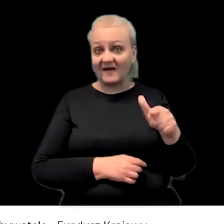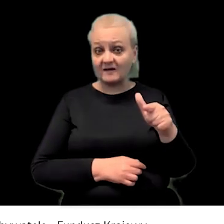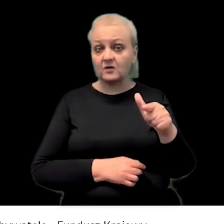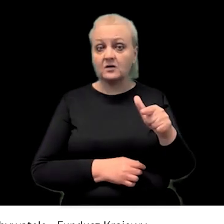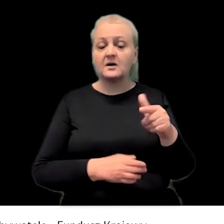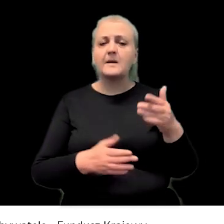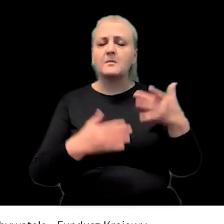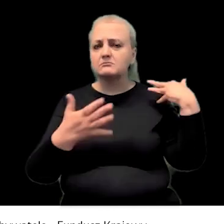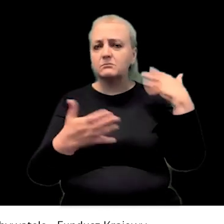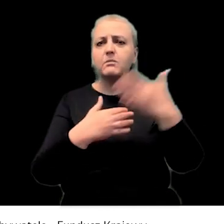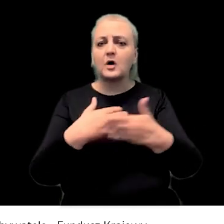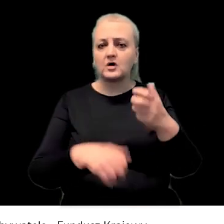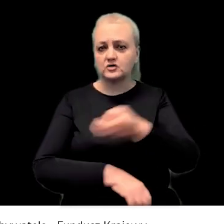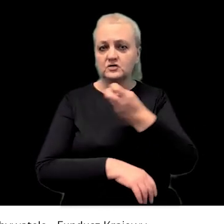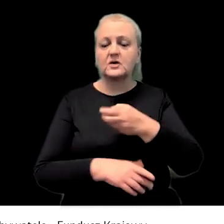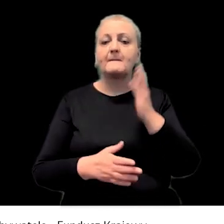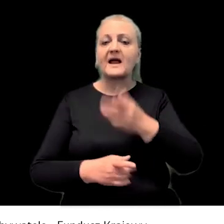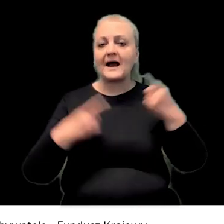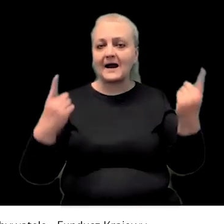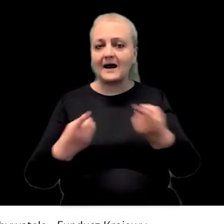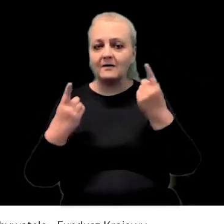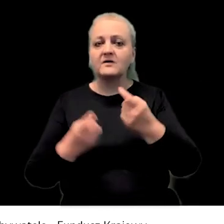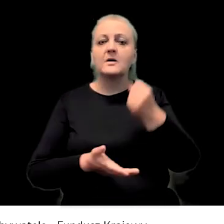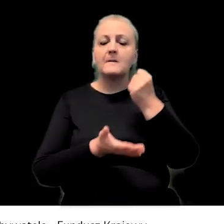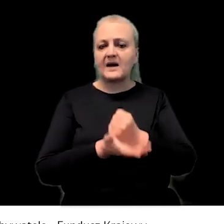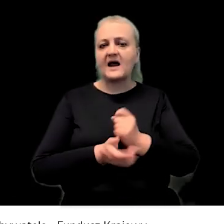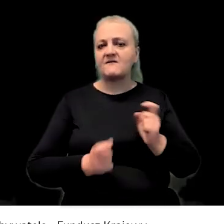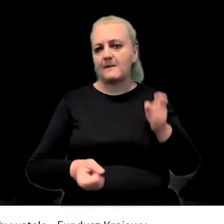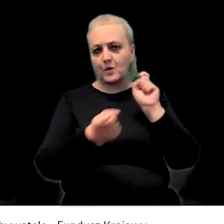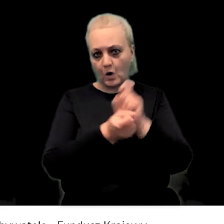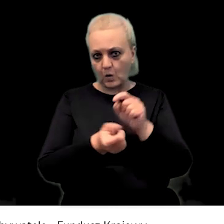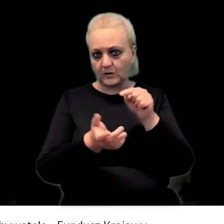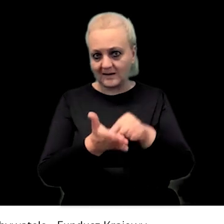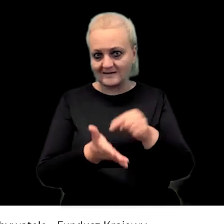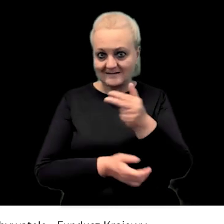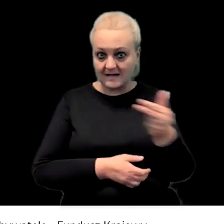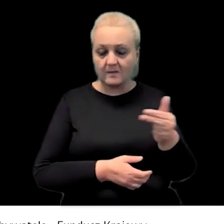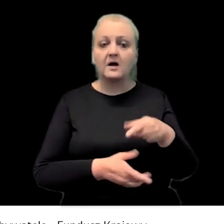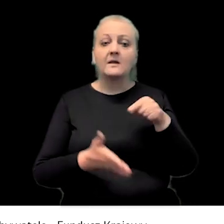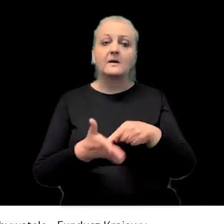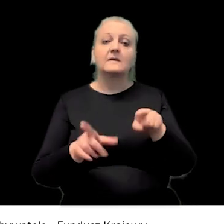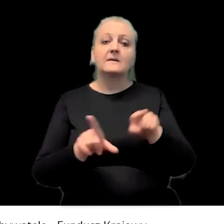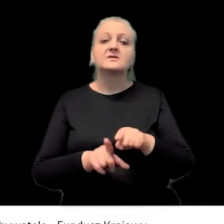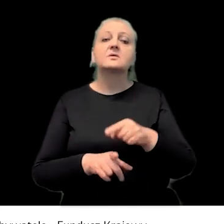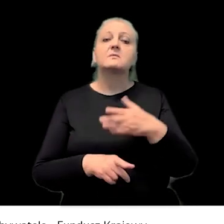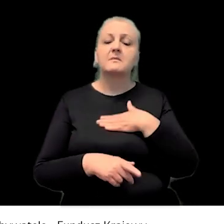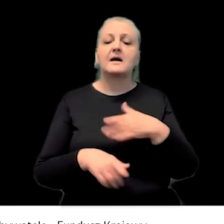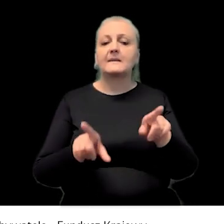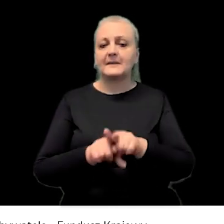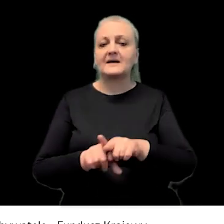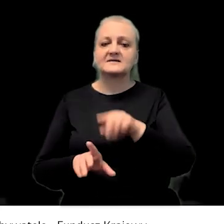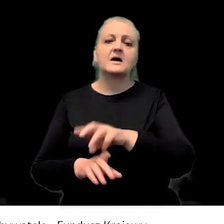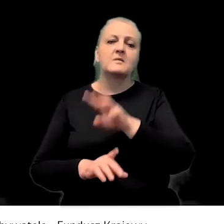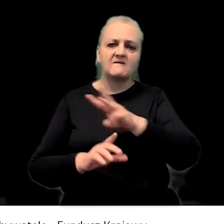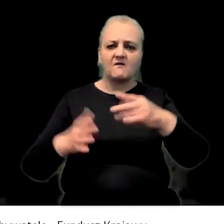za dwa tygodnie, pod koniec czerwca, startujemy z kampanią dotyczącą prawa do protestu. Wtedy też na